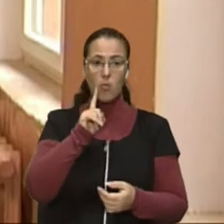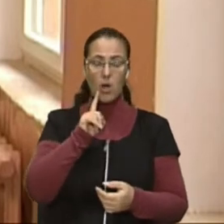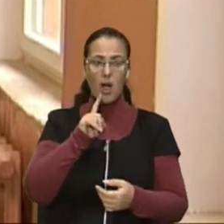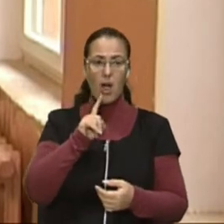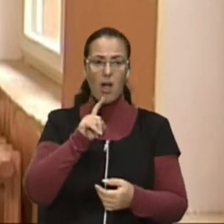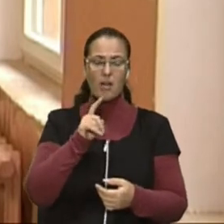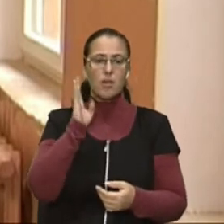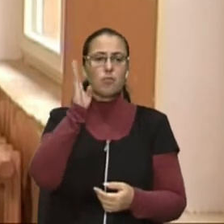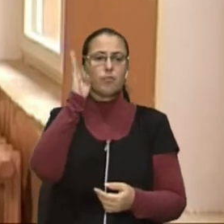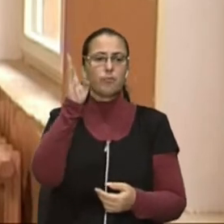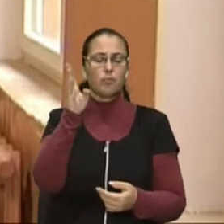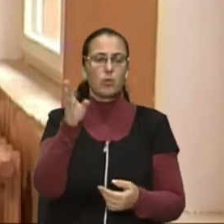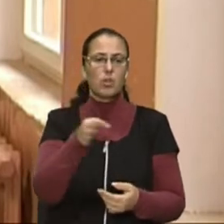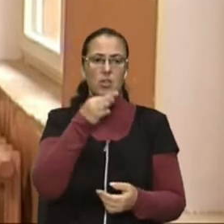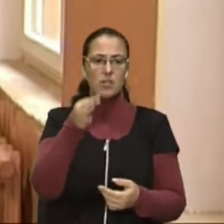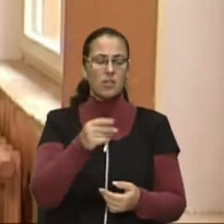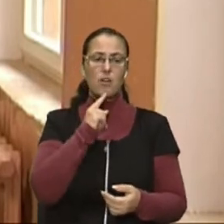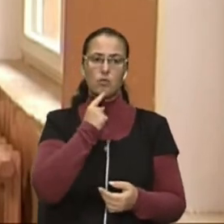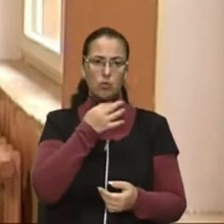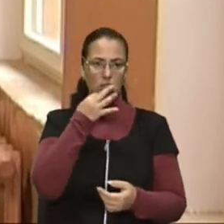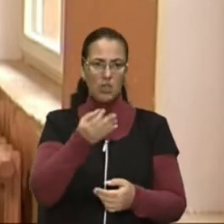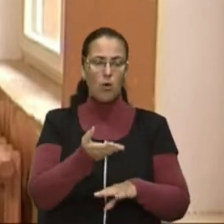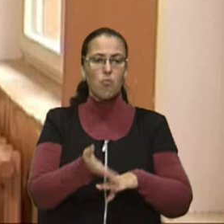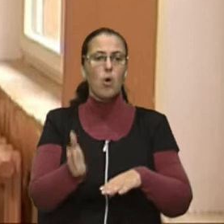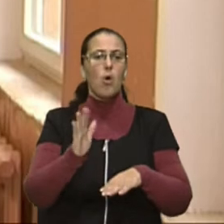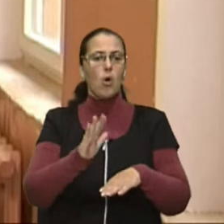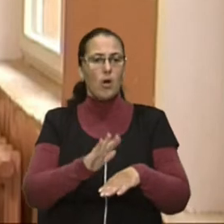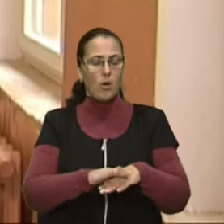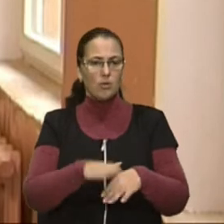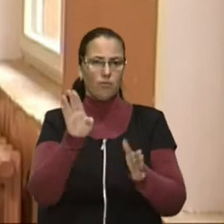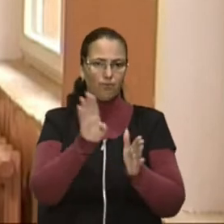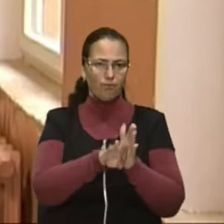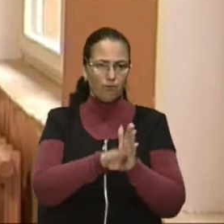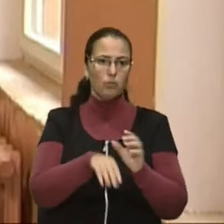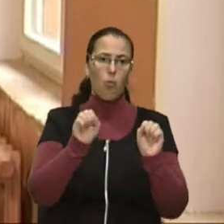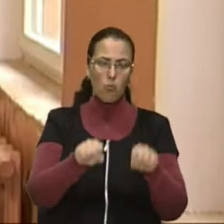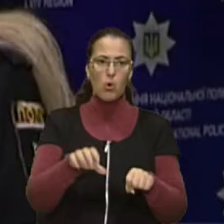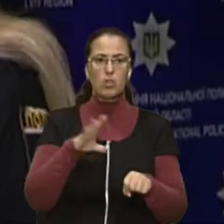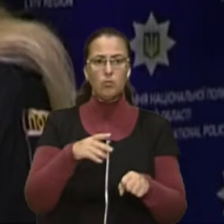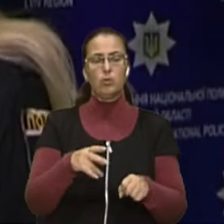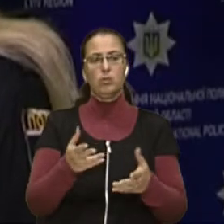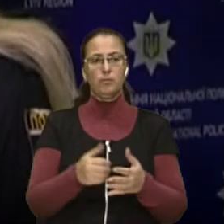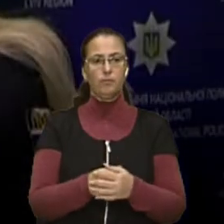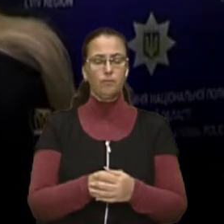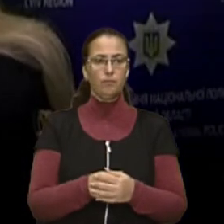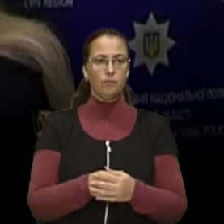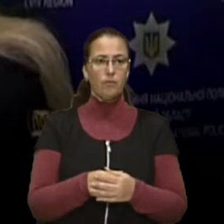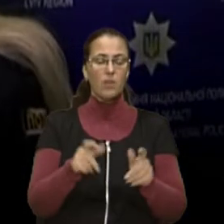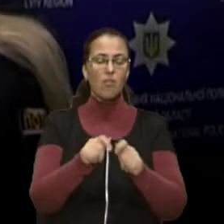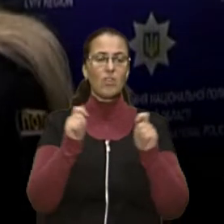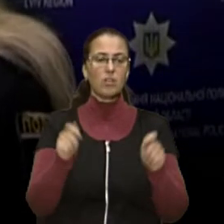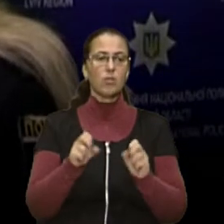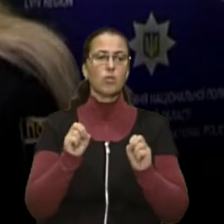зробити є будь-які тяжко, тому що ускладненні може бути при таких масивних ранах дуже багато. Відкрито кримінальне